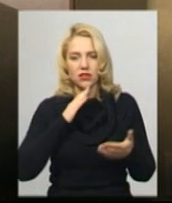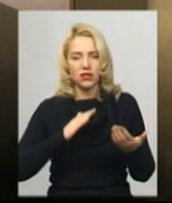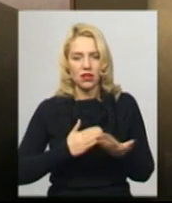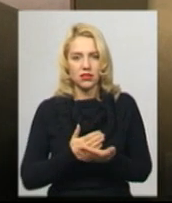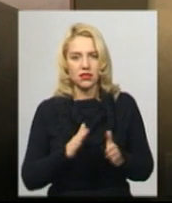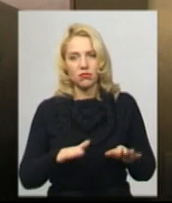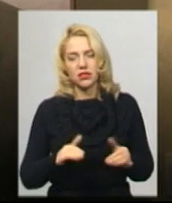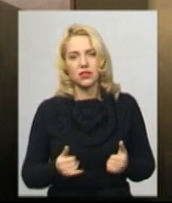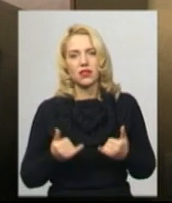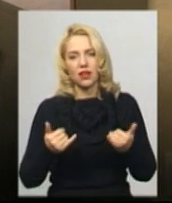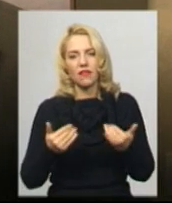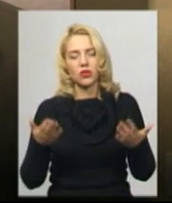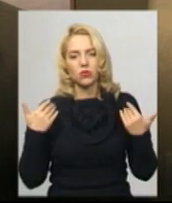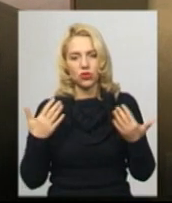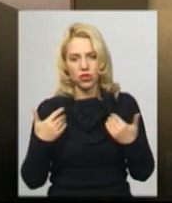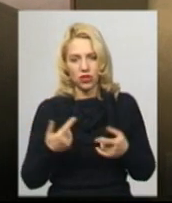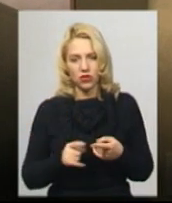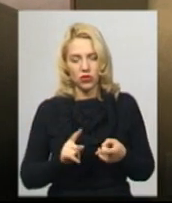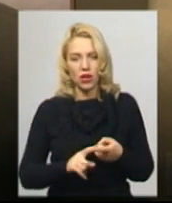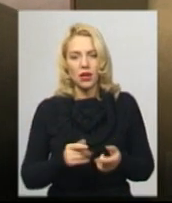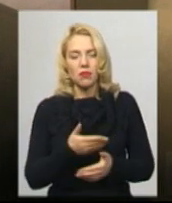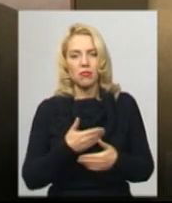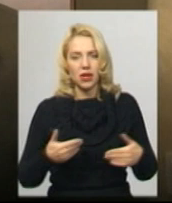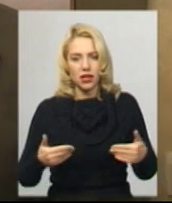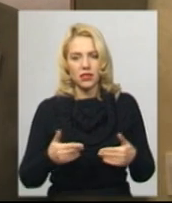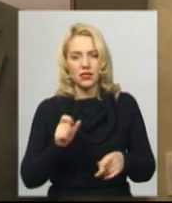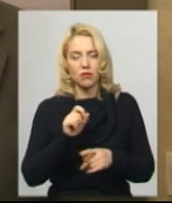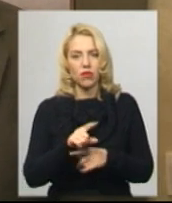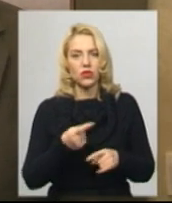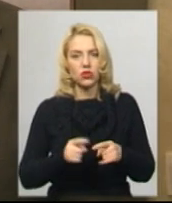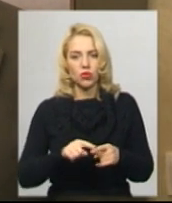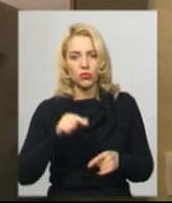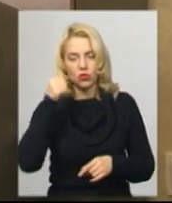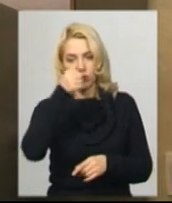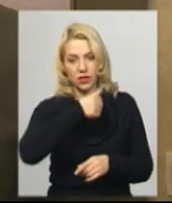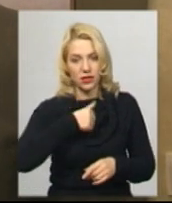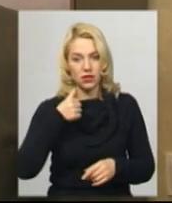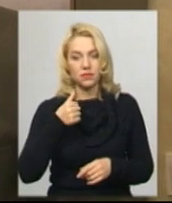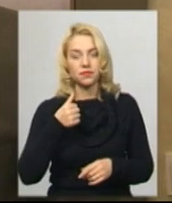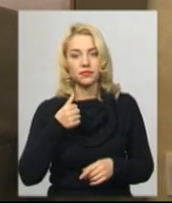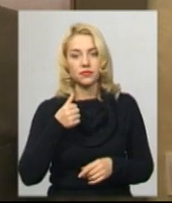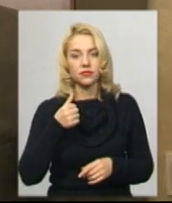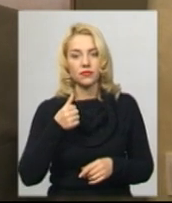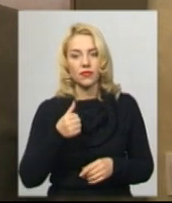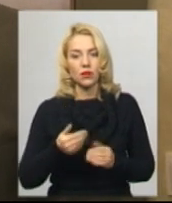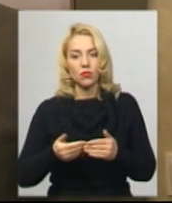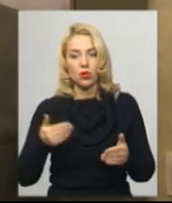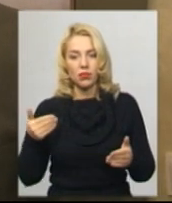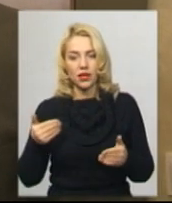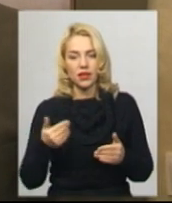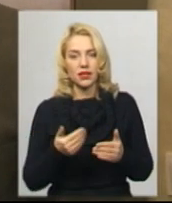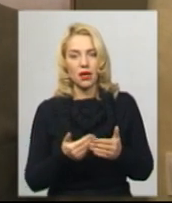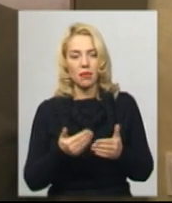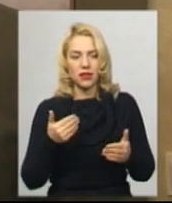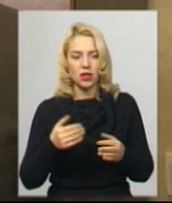відпочинку мешканців Південно-Західного району, ми замовили цього року попередні предпроєктні